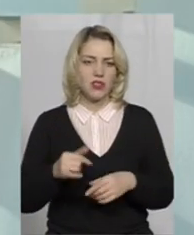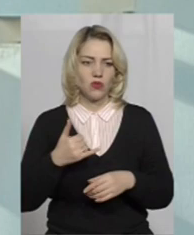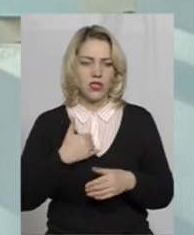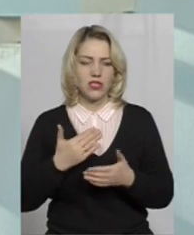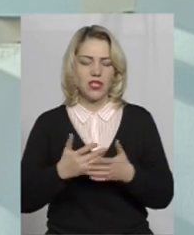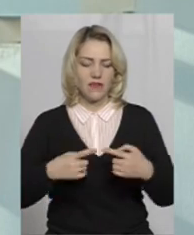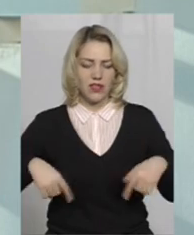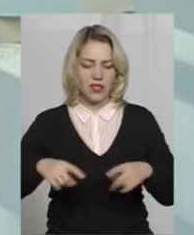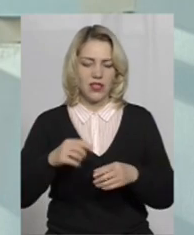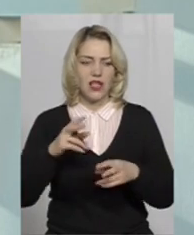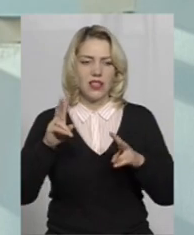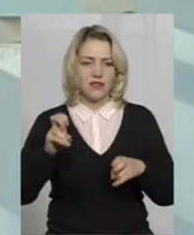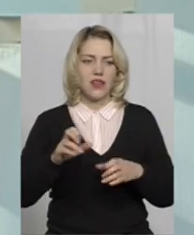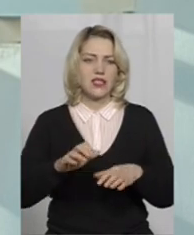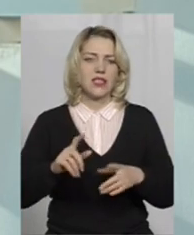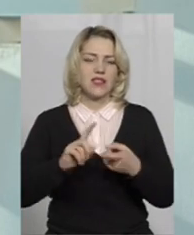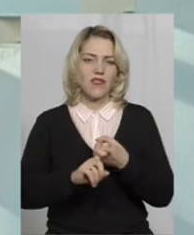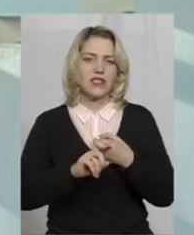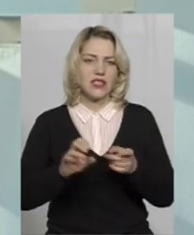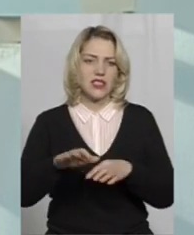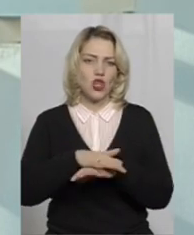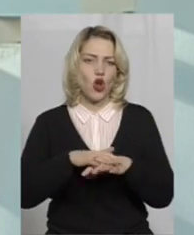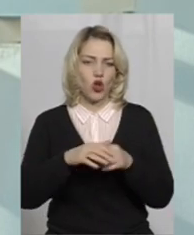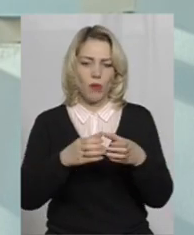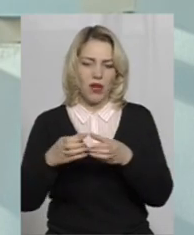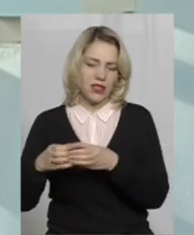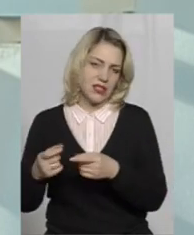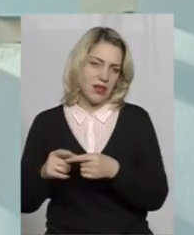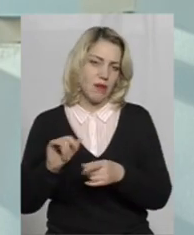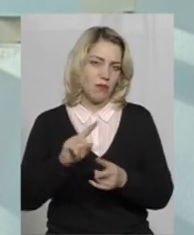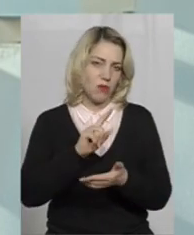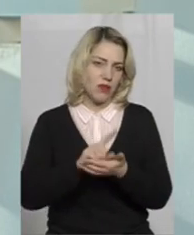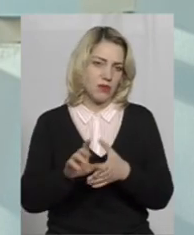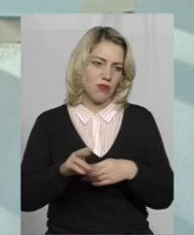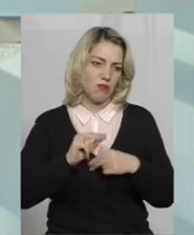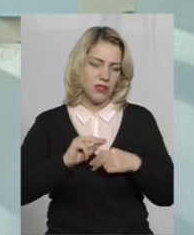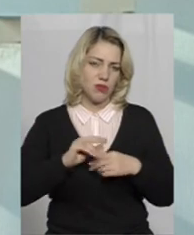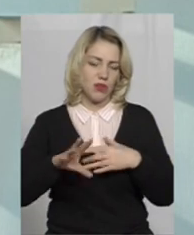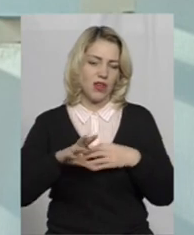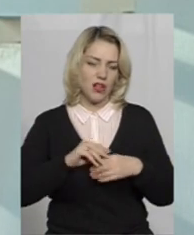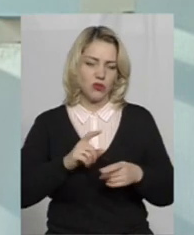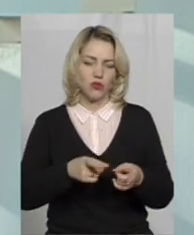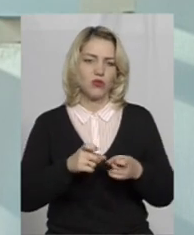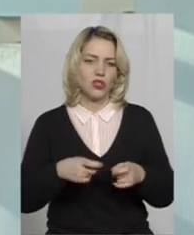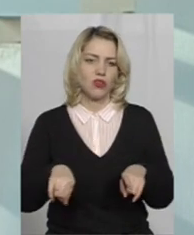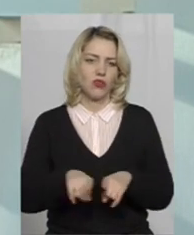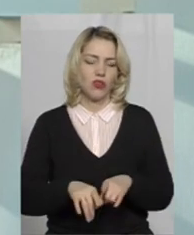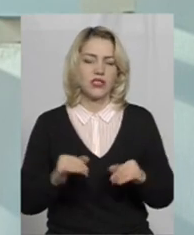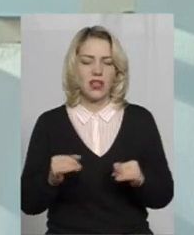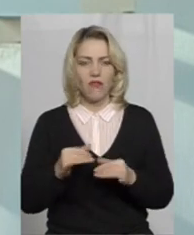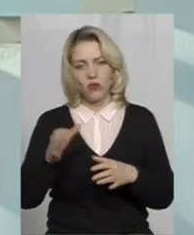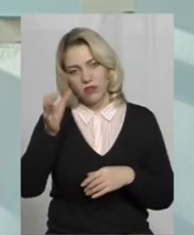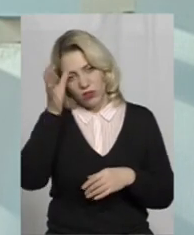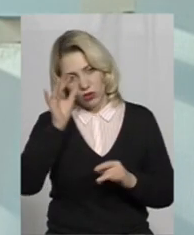відділ таки називається «Зв'язки з громадськістю», тому ми обов'язково співпрацюємо і всі разом долучаємося до такого цікавого освітнього